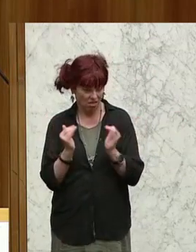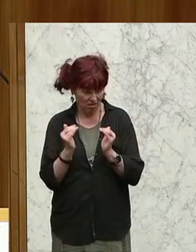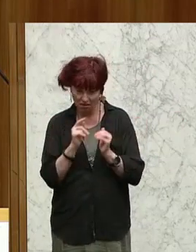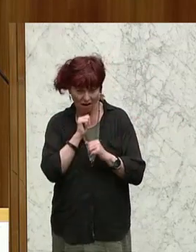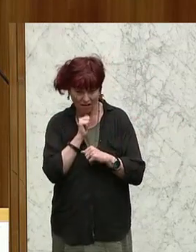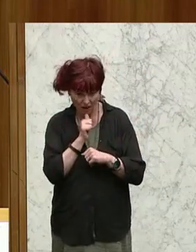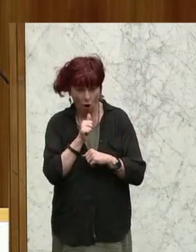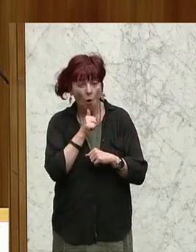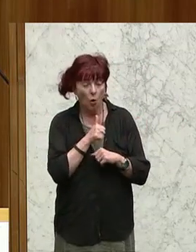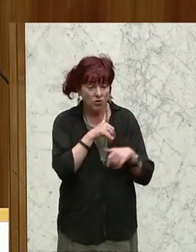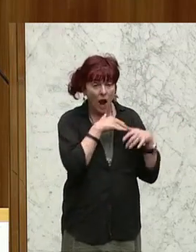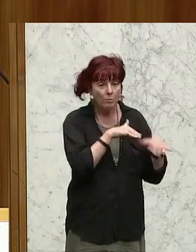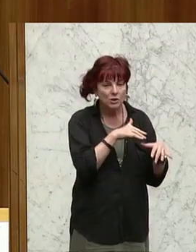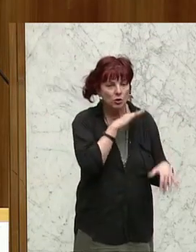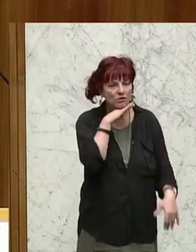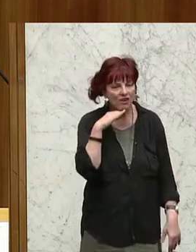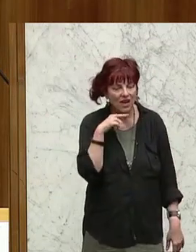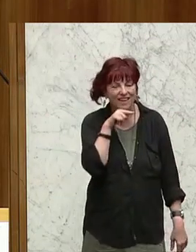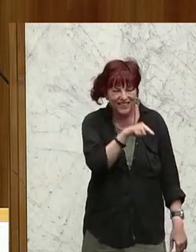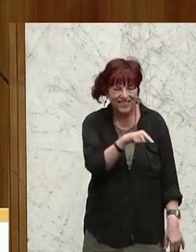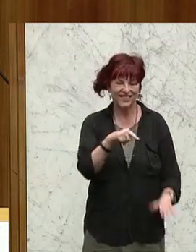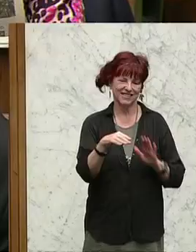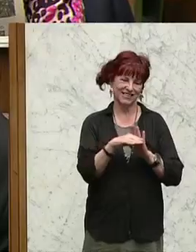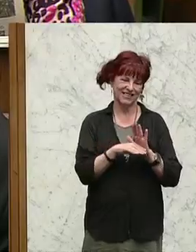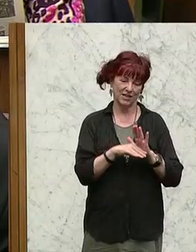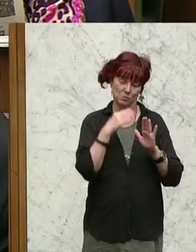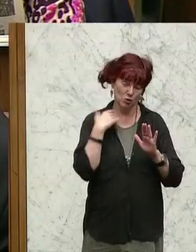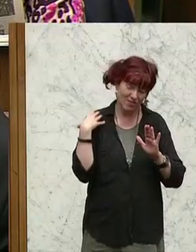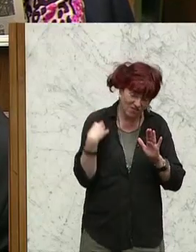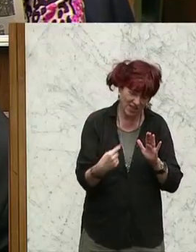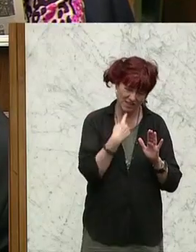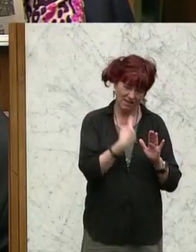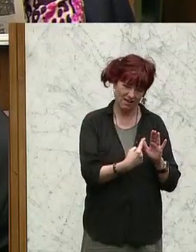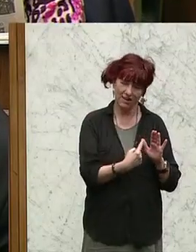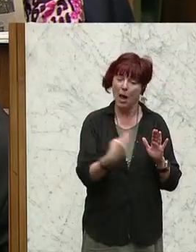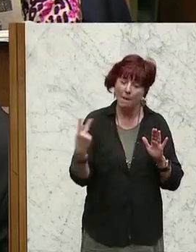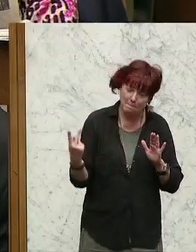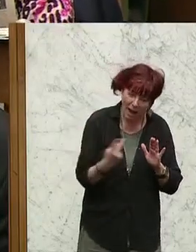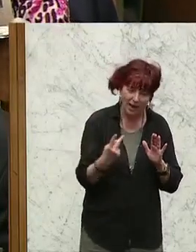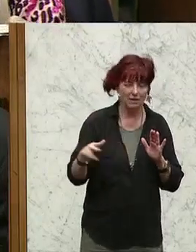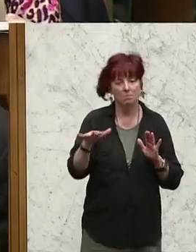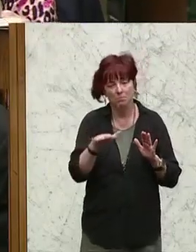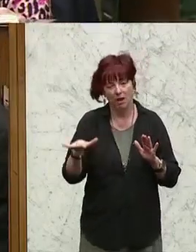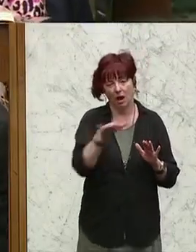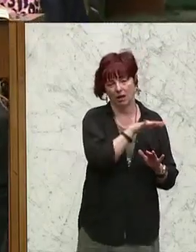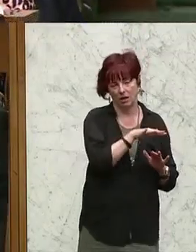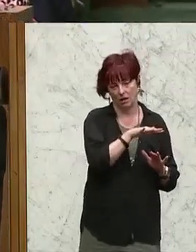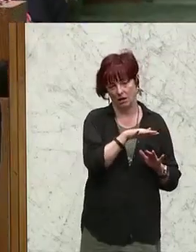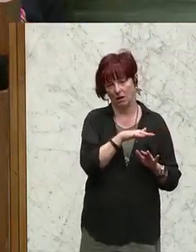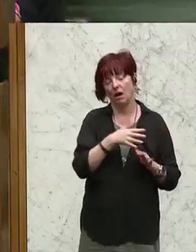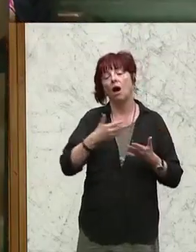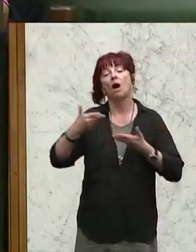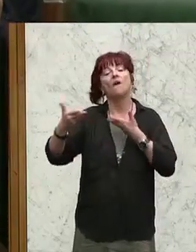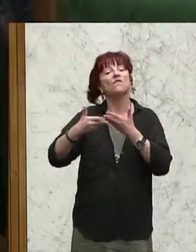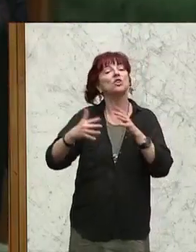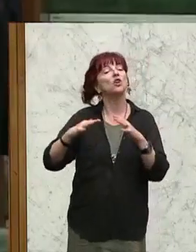es noch einmal zum wiederholten Maße, dieses Gesetz wird beide Problemfelder noch einmal verstärken. Wird das Wirtschaftswachstum noch